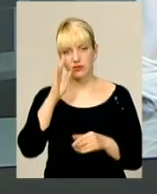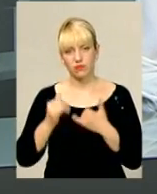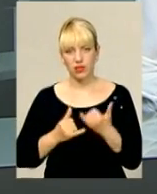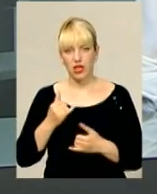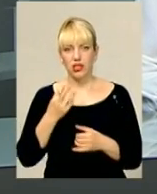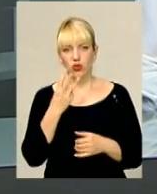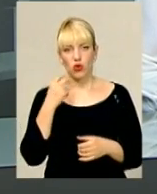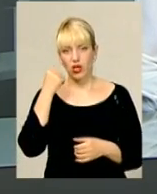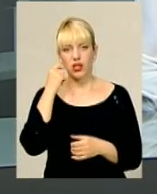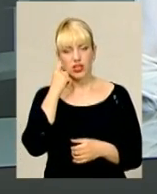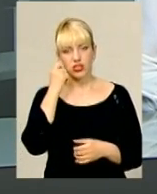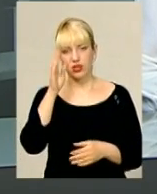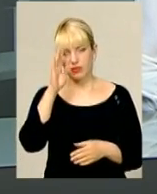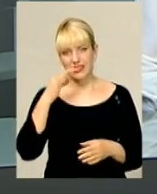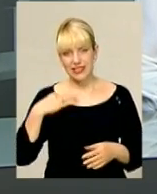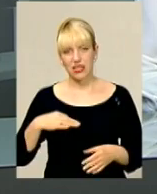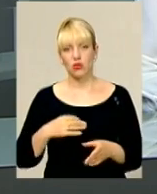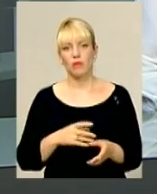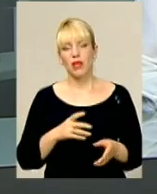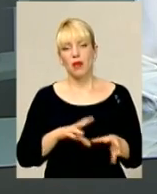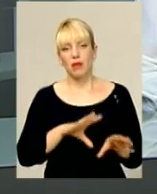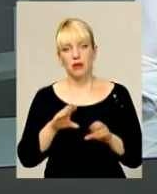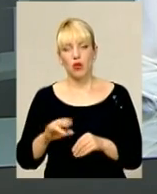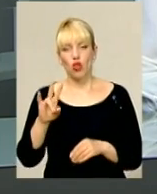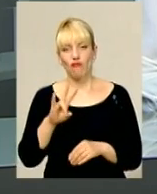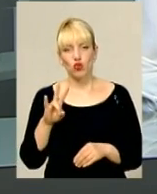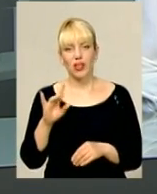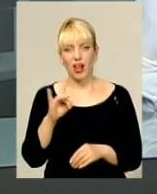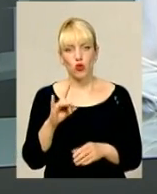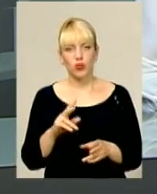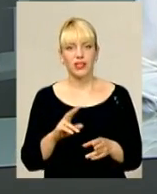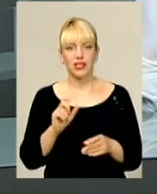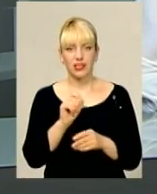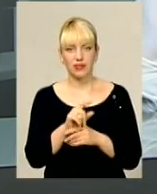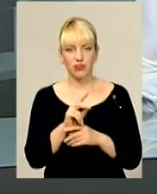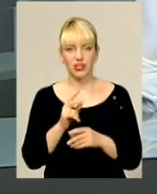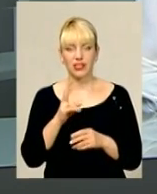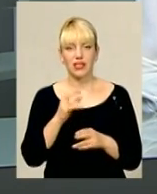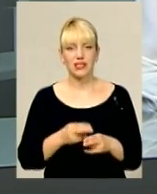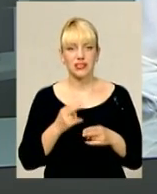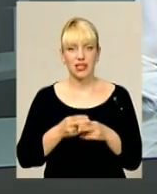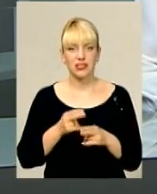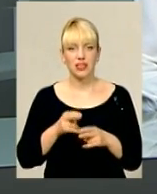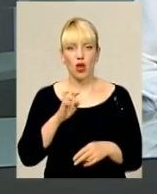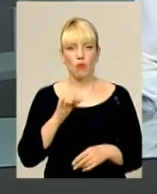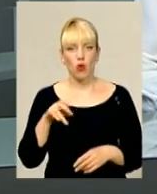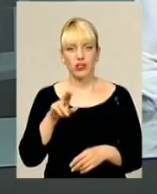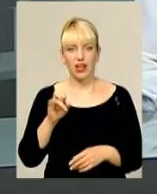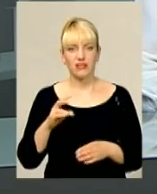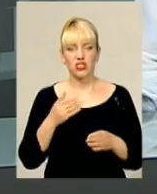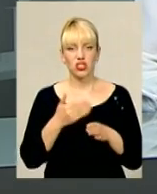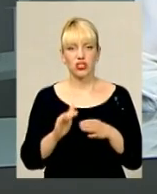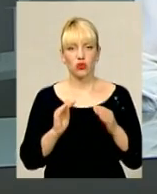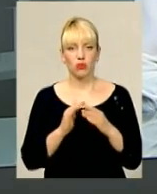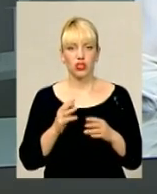трирічним сином недавно перебралася з Новоушицького району та винайняли на станції Богданівці частину будинку. Те, що